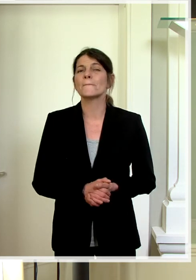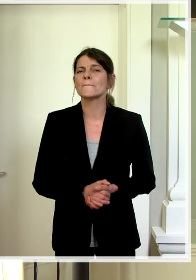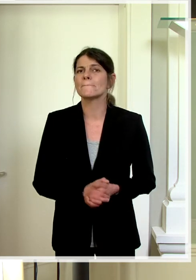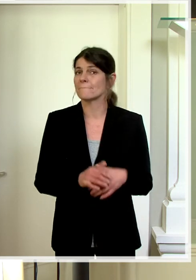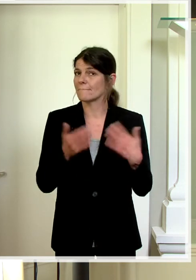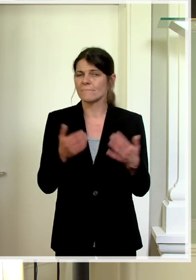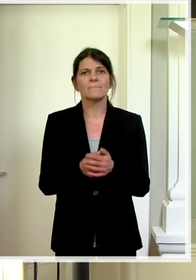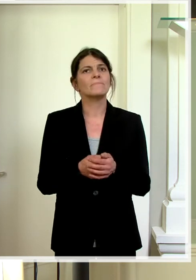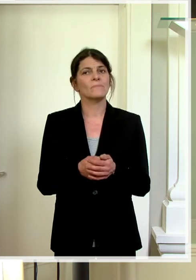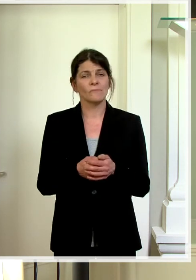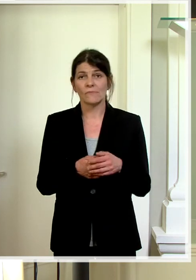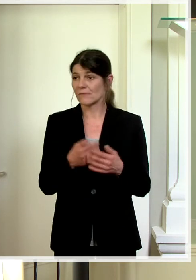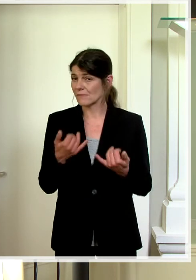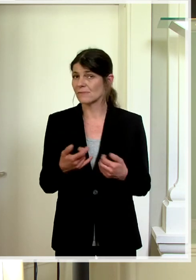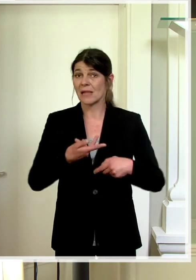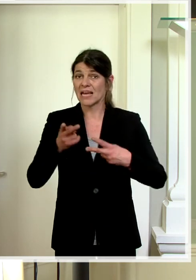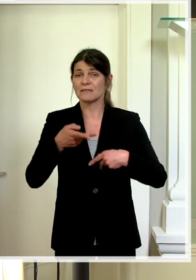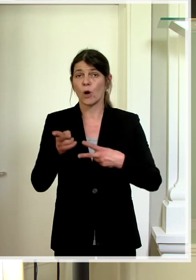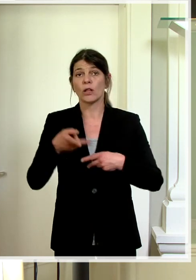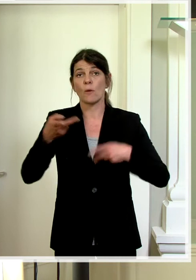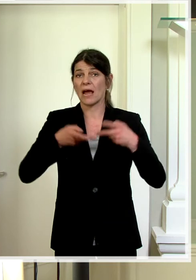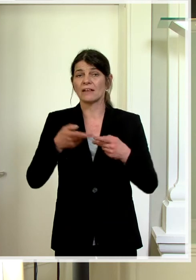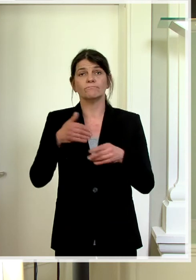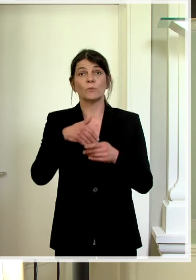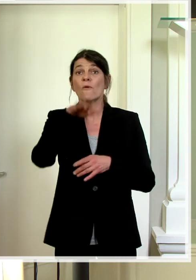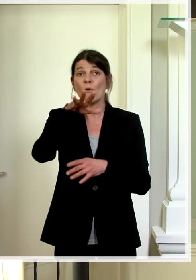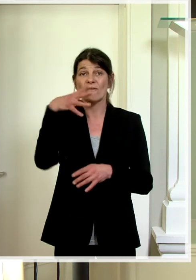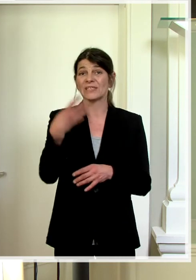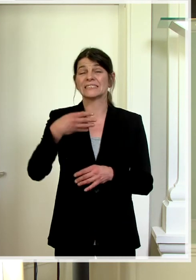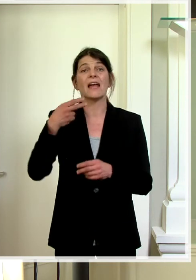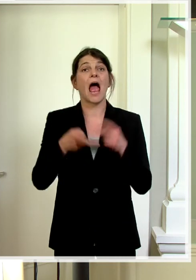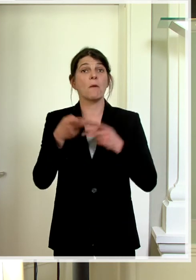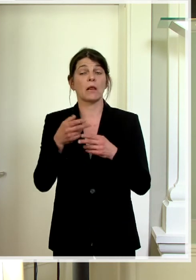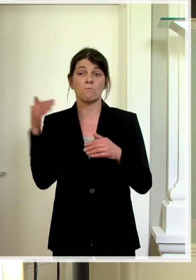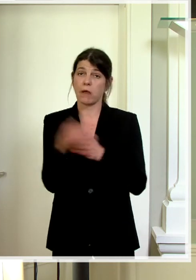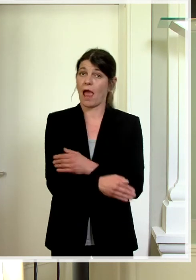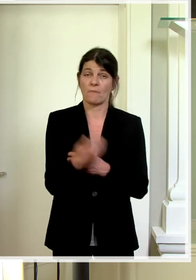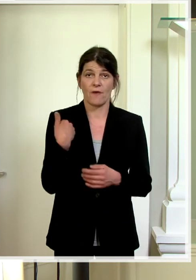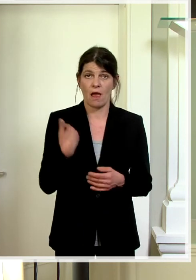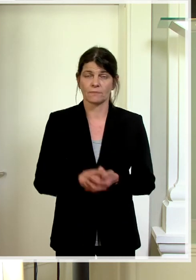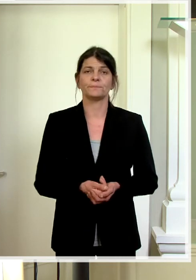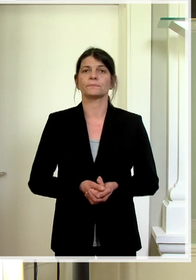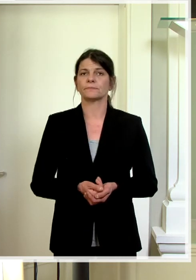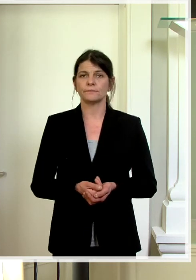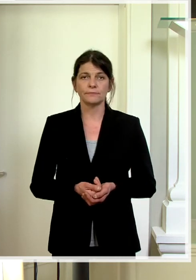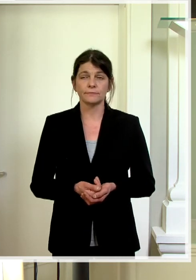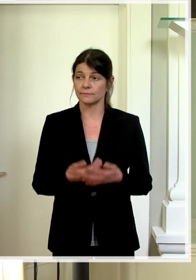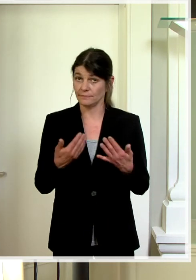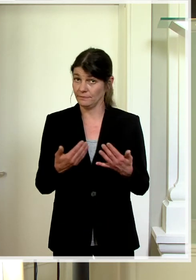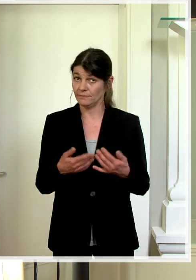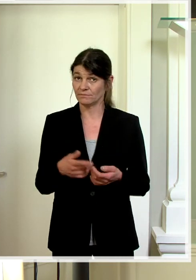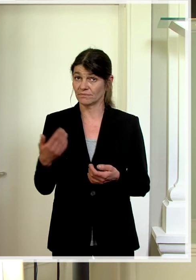Die Exporte sind im April um 45 Prozent eingebrochen. Ist damit der